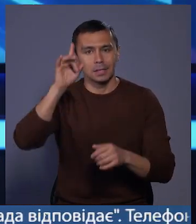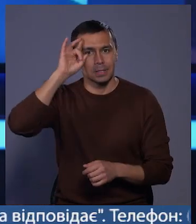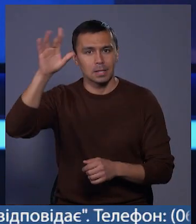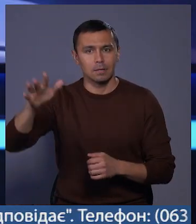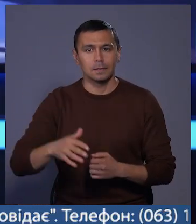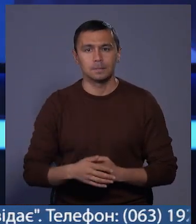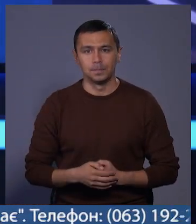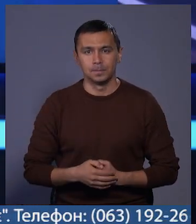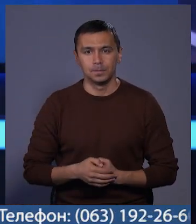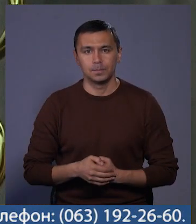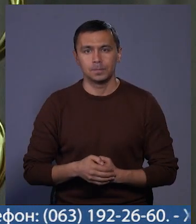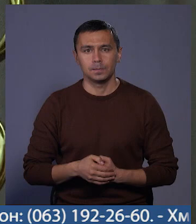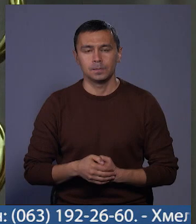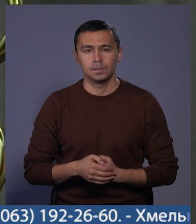Слави.